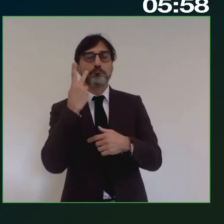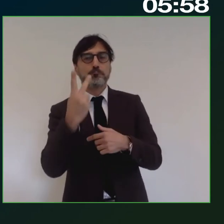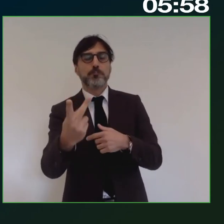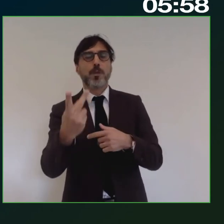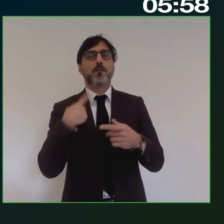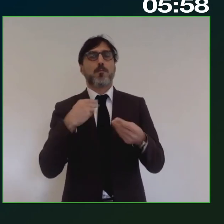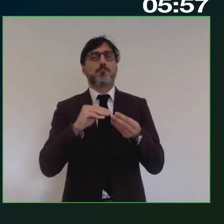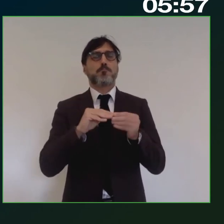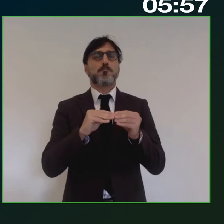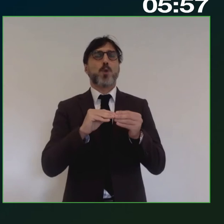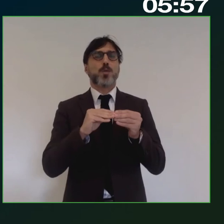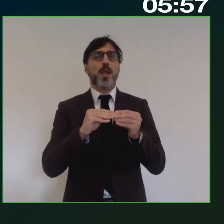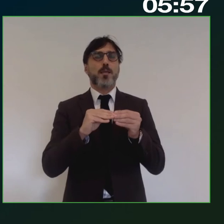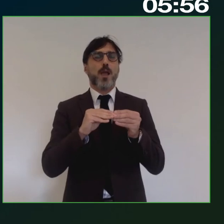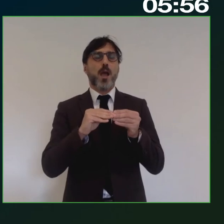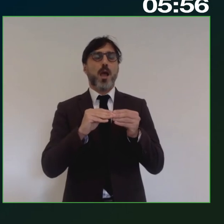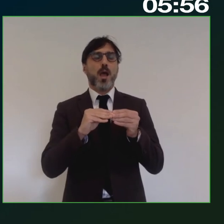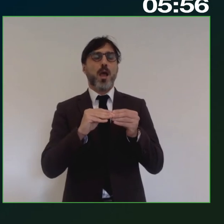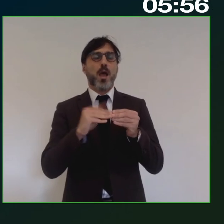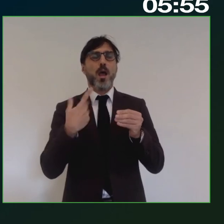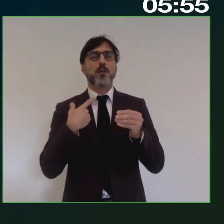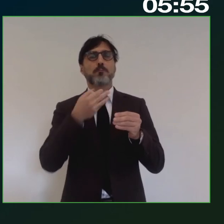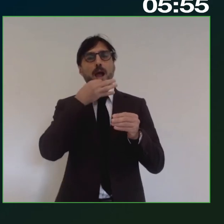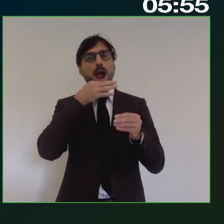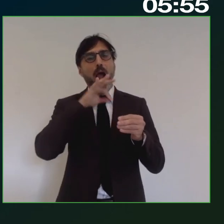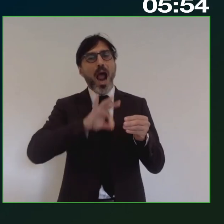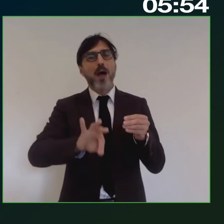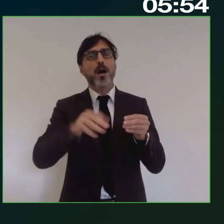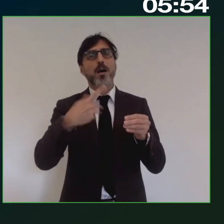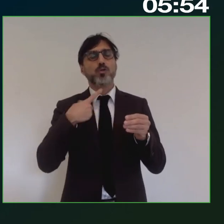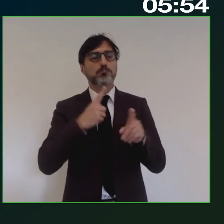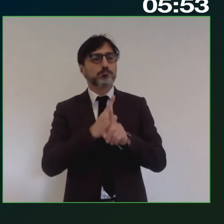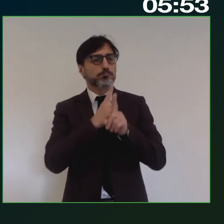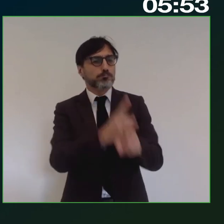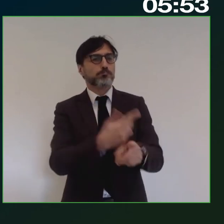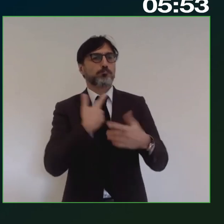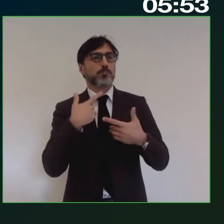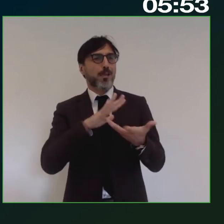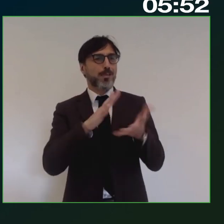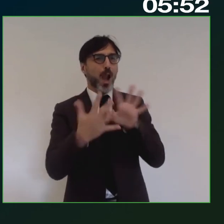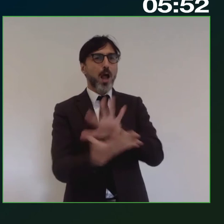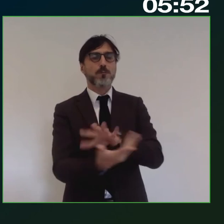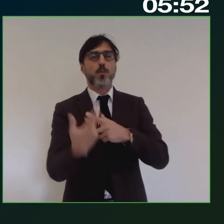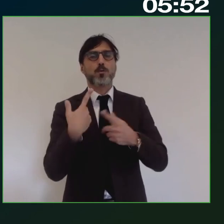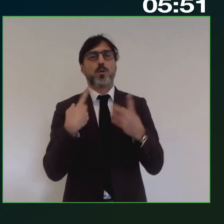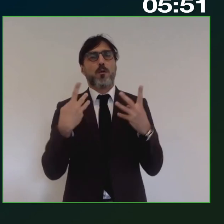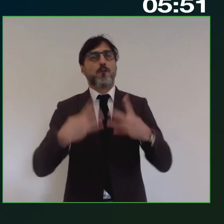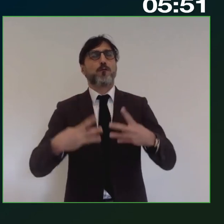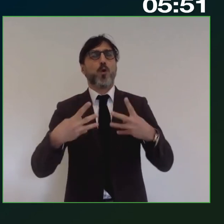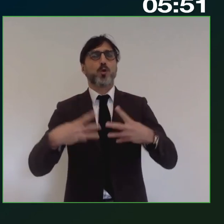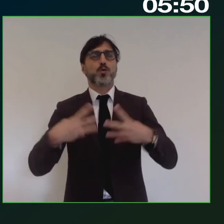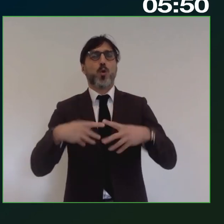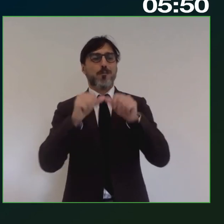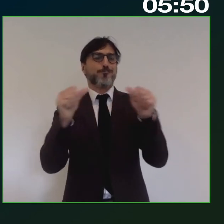delle modalità, ad una capacità di seguire queste trasformazioni. Ovviamente il funzionamento del